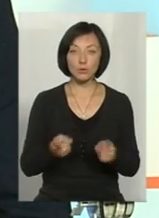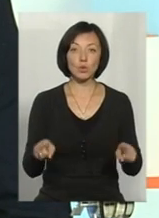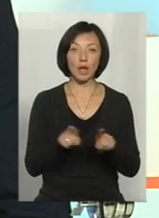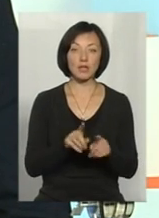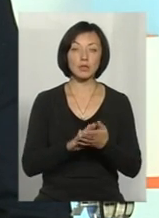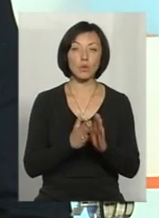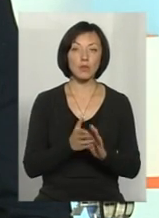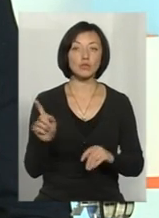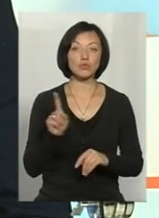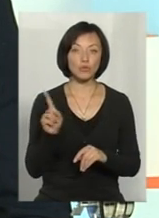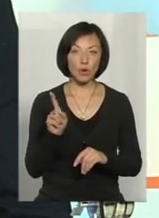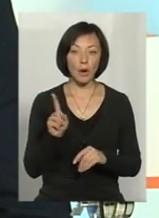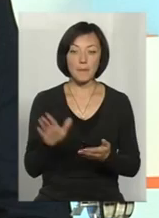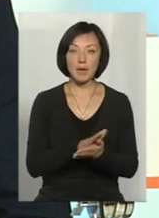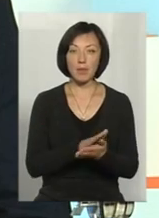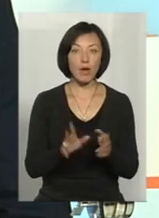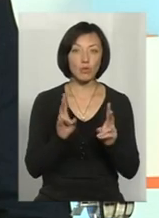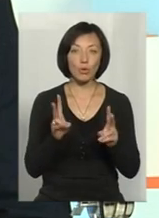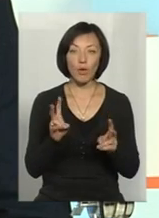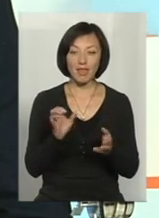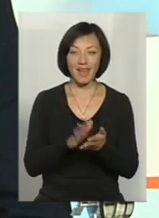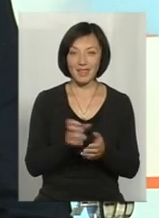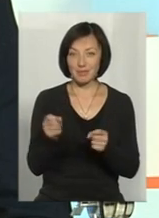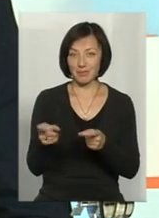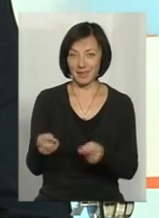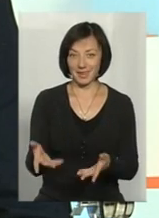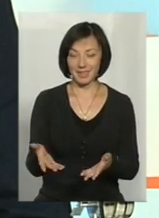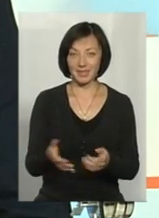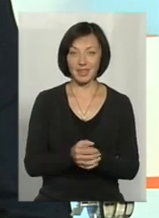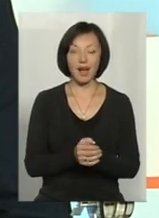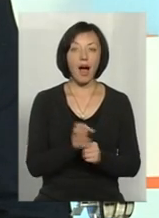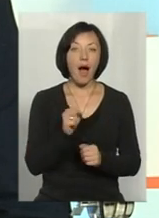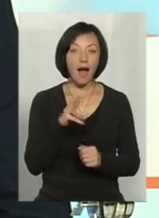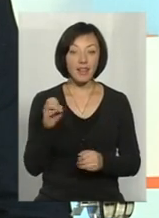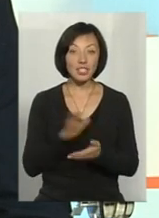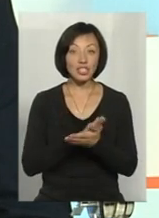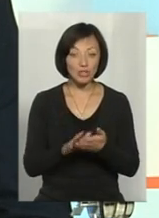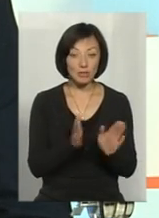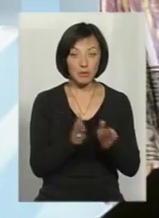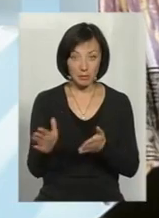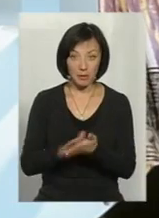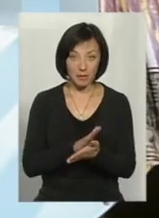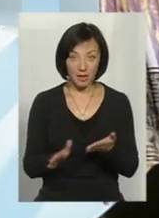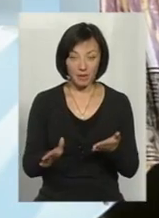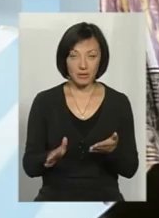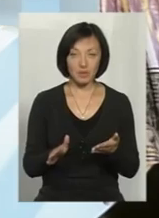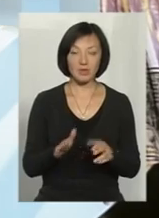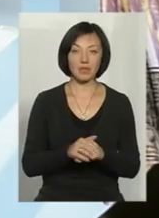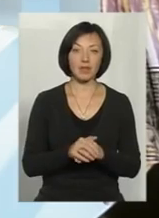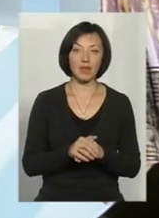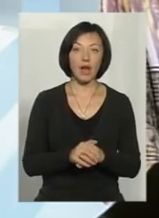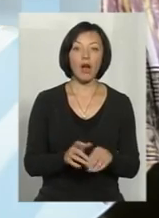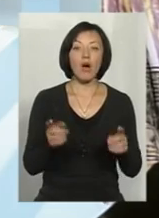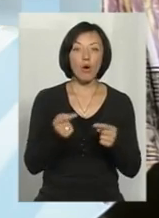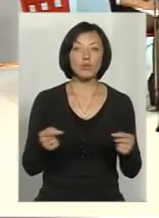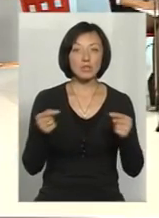ситуація, що прибирають ті, хто не смітять. І на сьогодні... Але чисто там, де систематично прибирають? Однозначно. Те, що ми